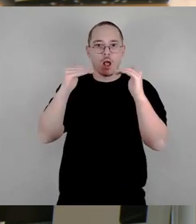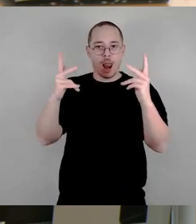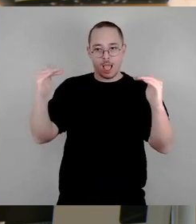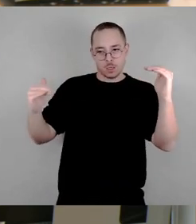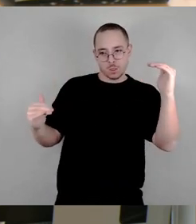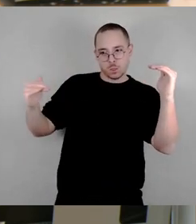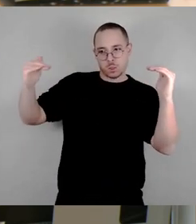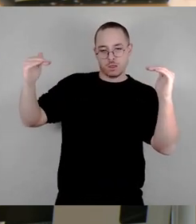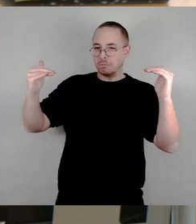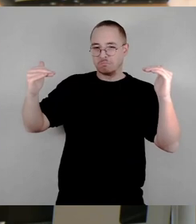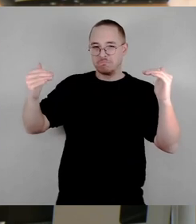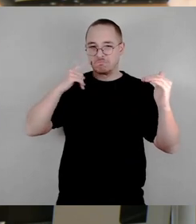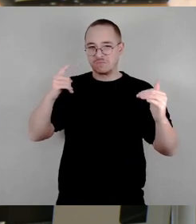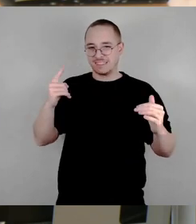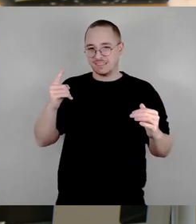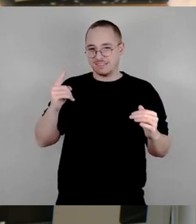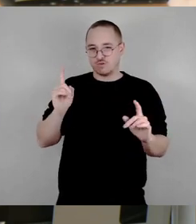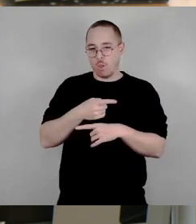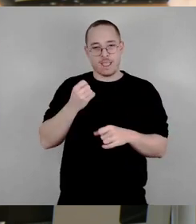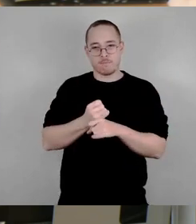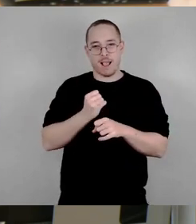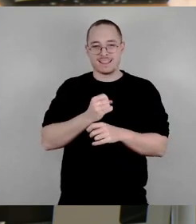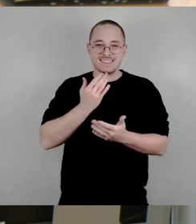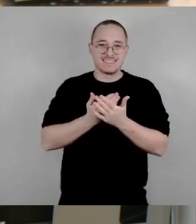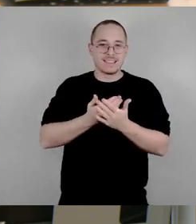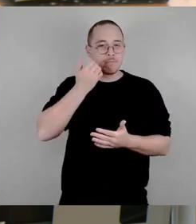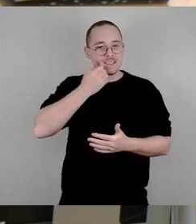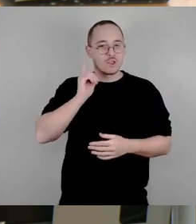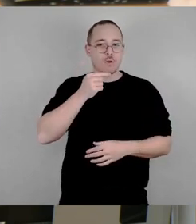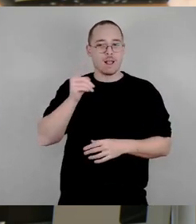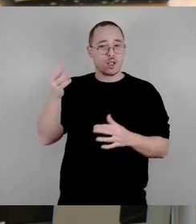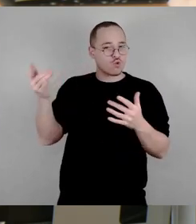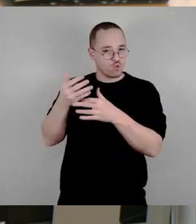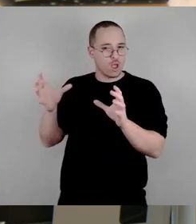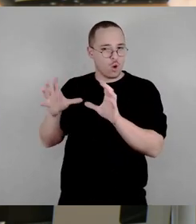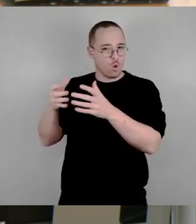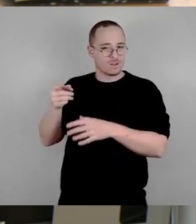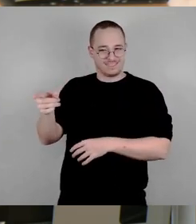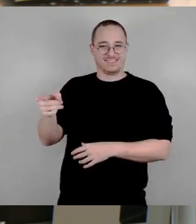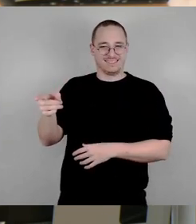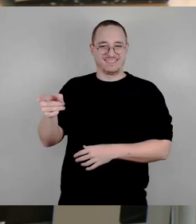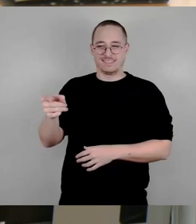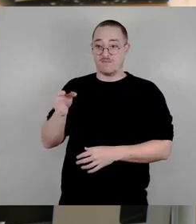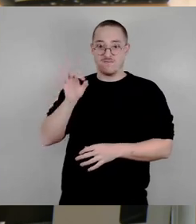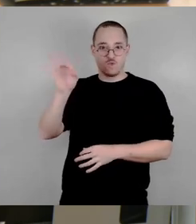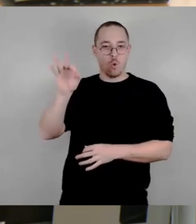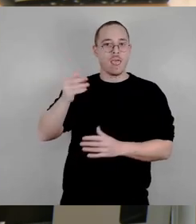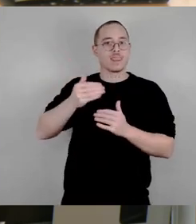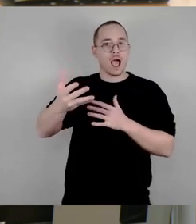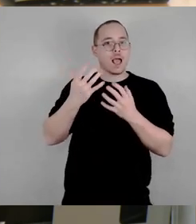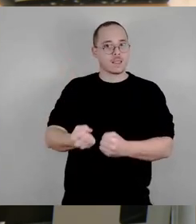auf Nachhaltigkeit setzen, doch noch mal darüber nachdenken. Bitte stimmen Sie unserem Antrag zu. Vielen Dank.